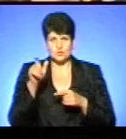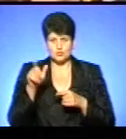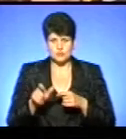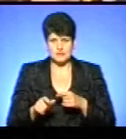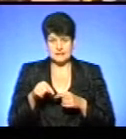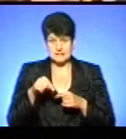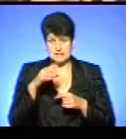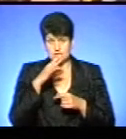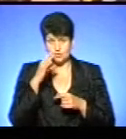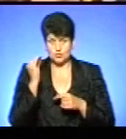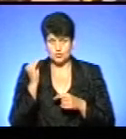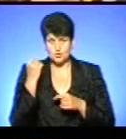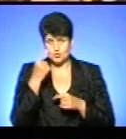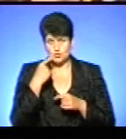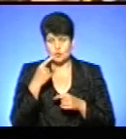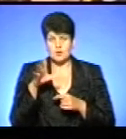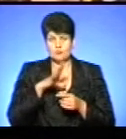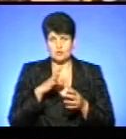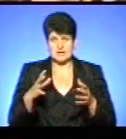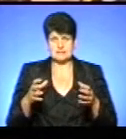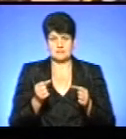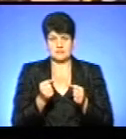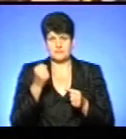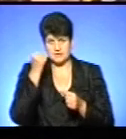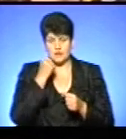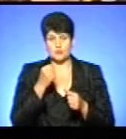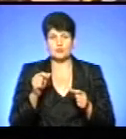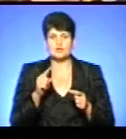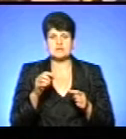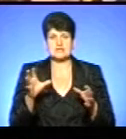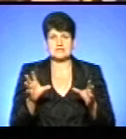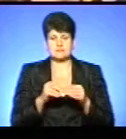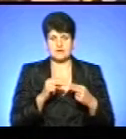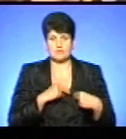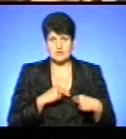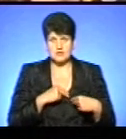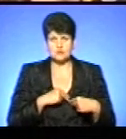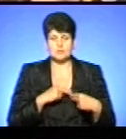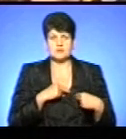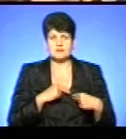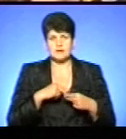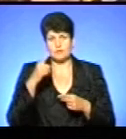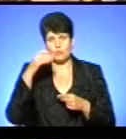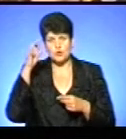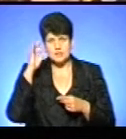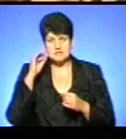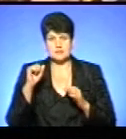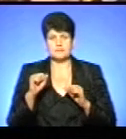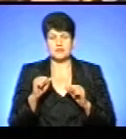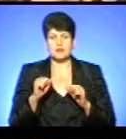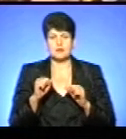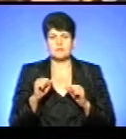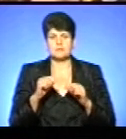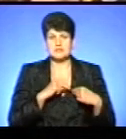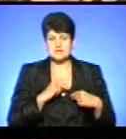цієї ночі особа була затримана. Дякую за співпрацю працівників патрульної поліції, працівників управління карного